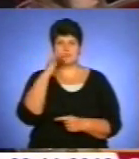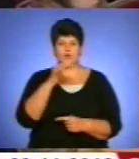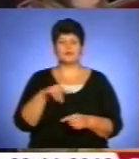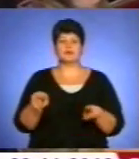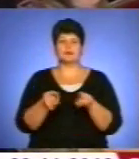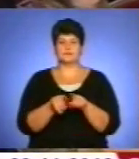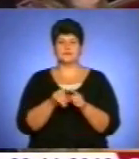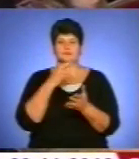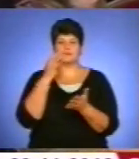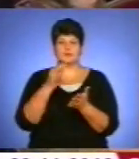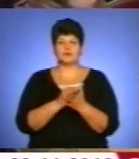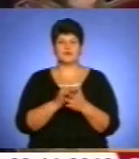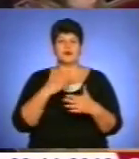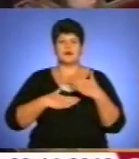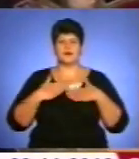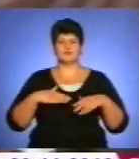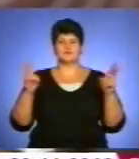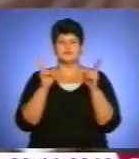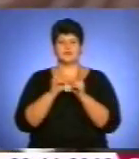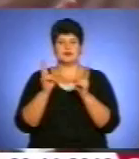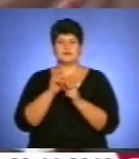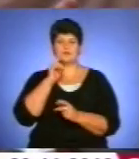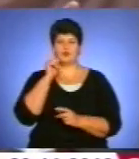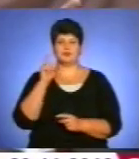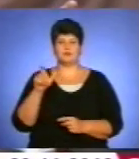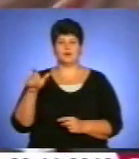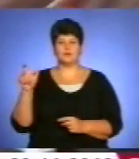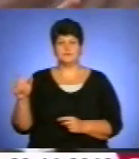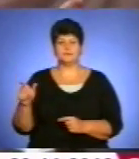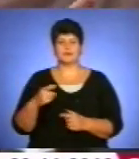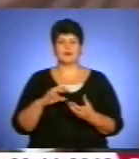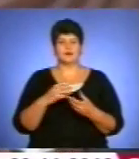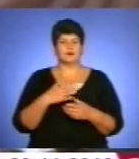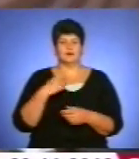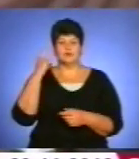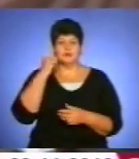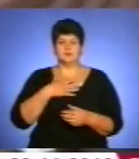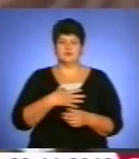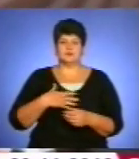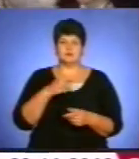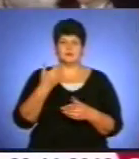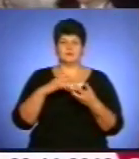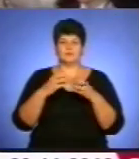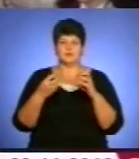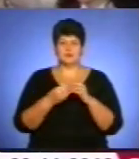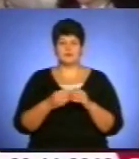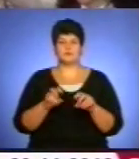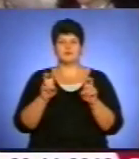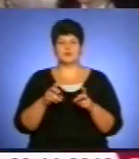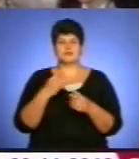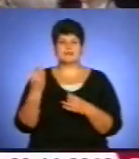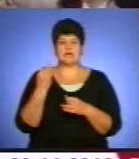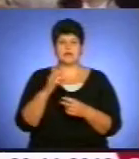зазначив, що завжди радо зустрічається із молоддю, переймається її проблемами. Присутніх цікавили питання пошуку себе,